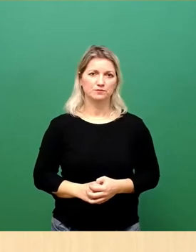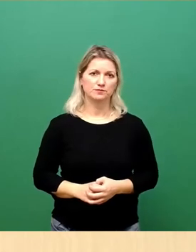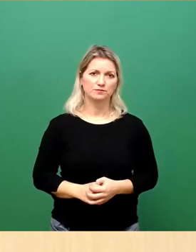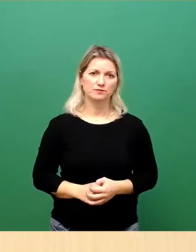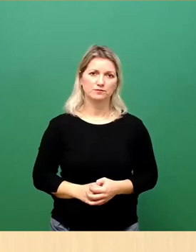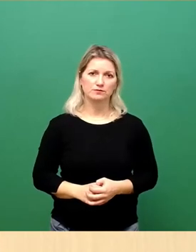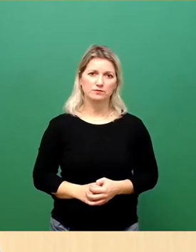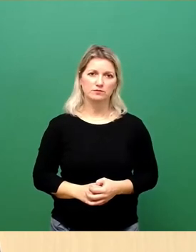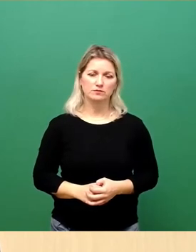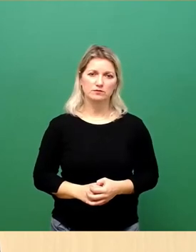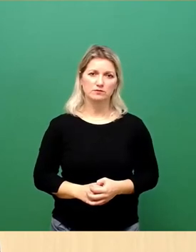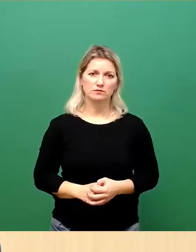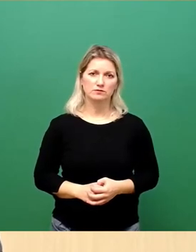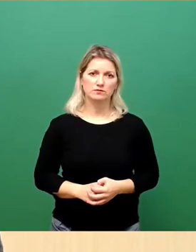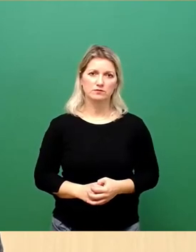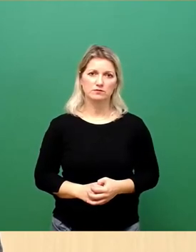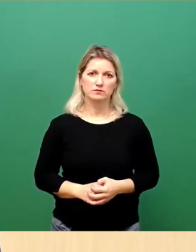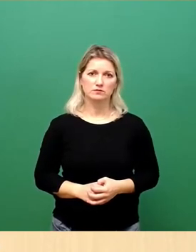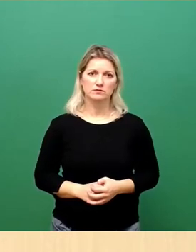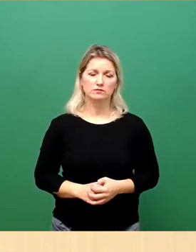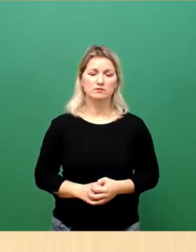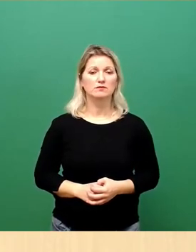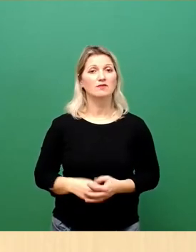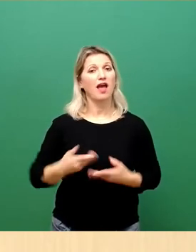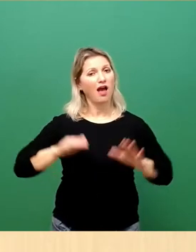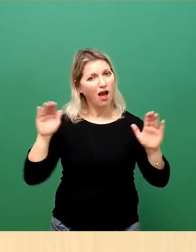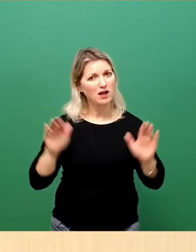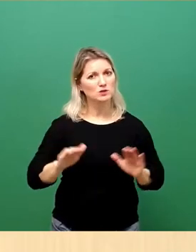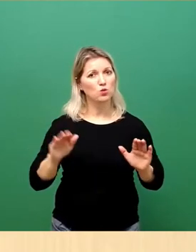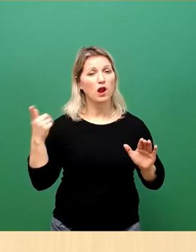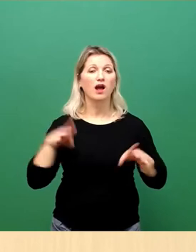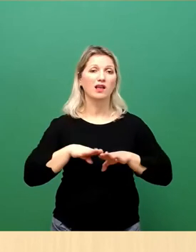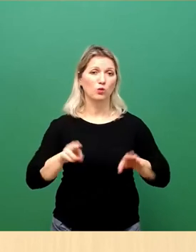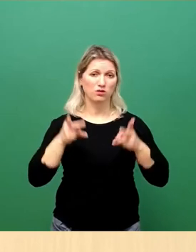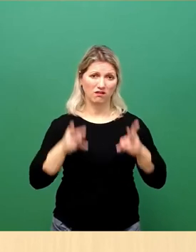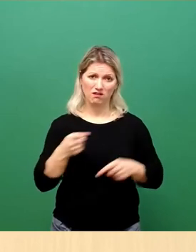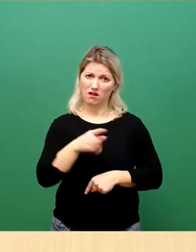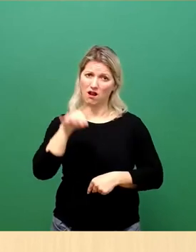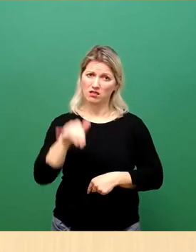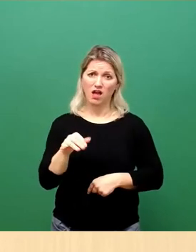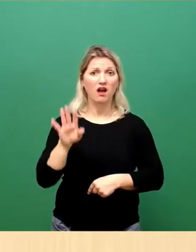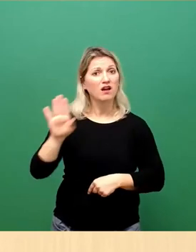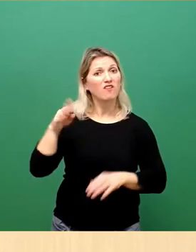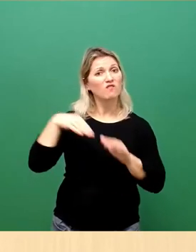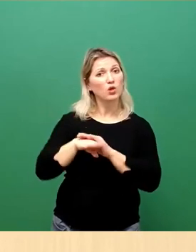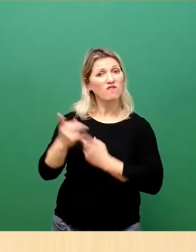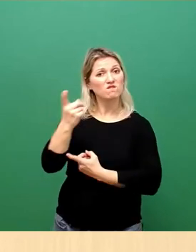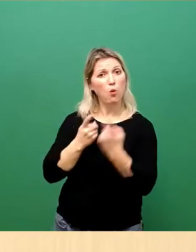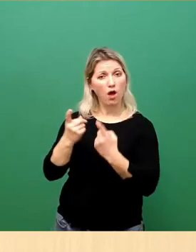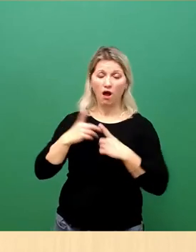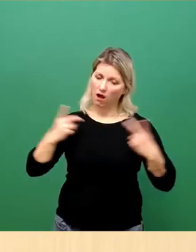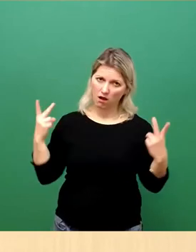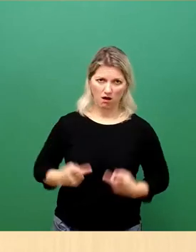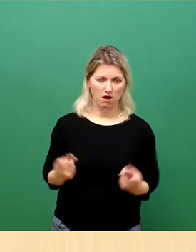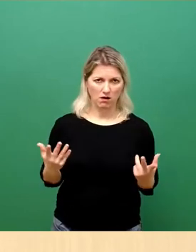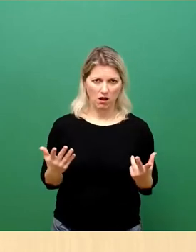Das Grundrecht auf Asyl gilt unabhängig von der Herkunft der Flüchtlinge. Mir ist völlig bewusst, dass